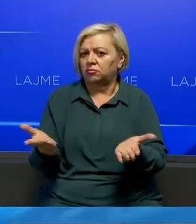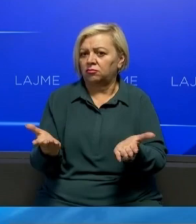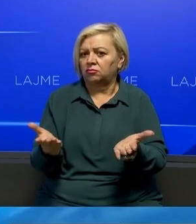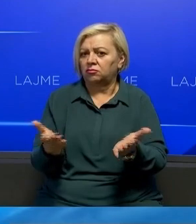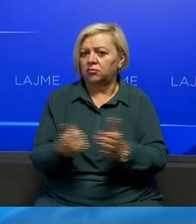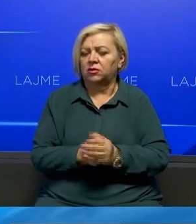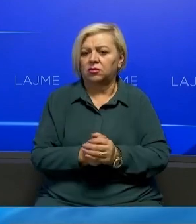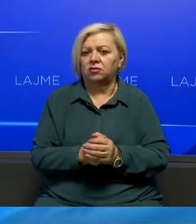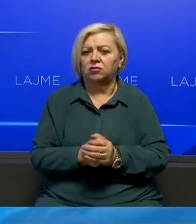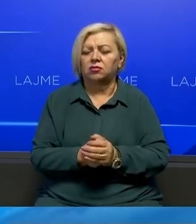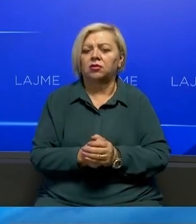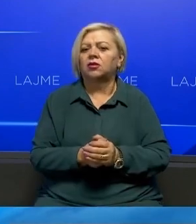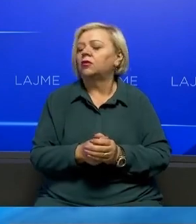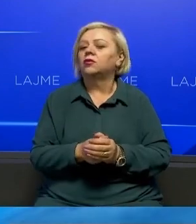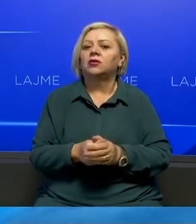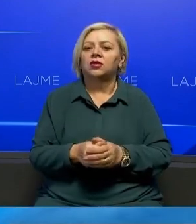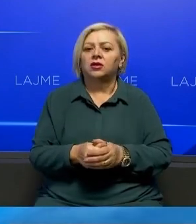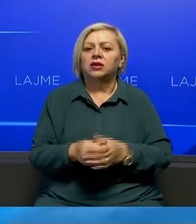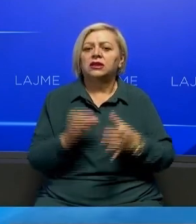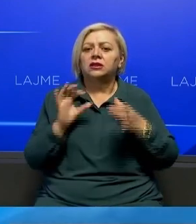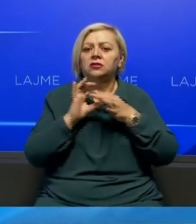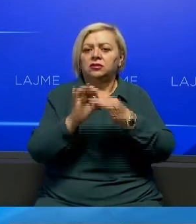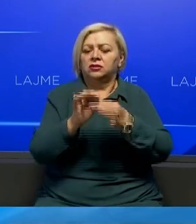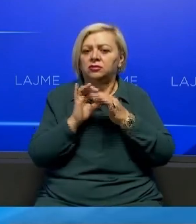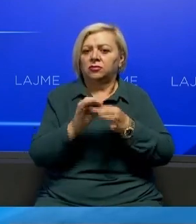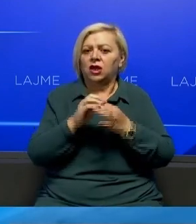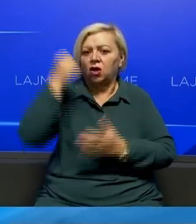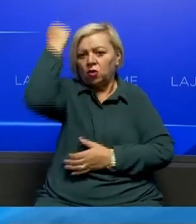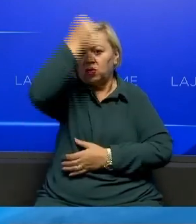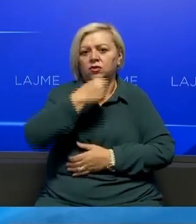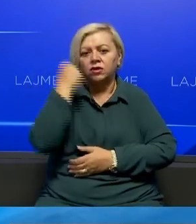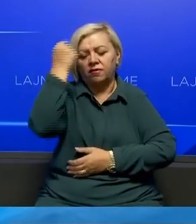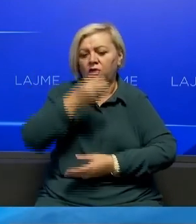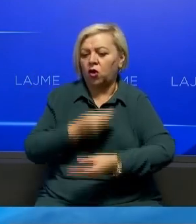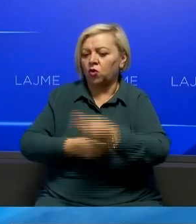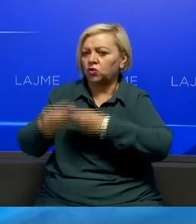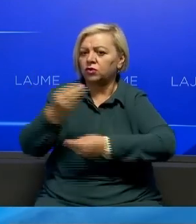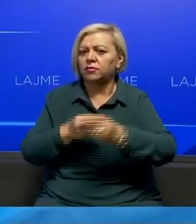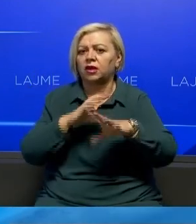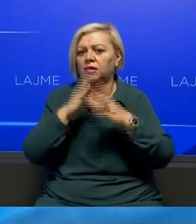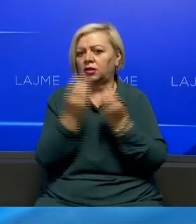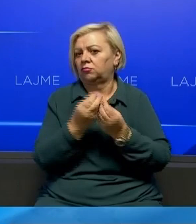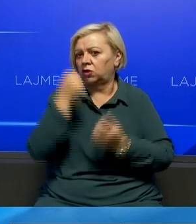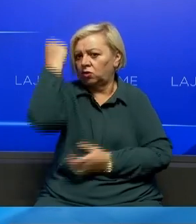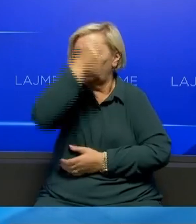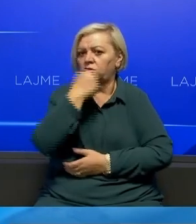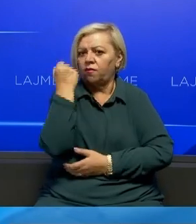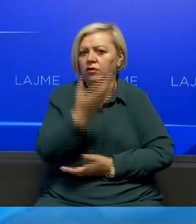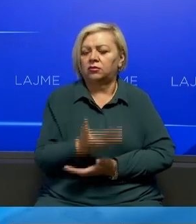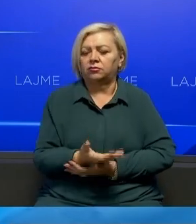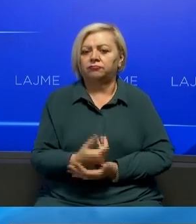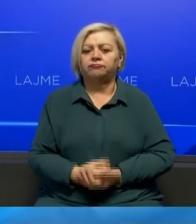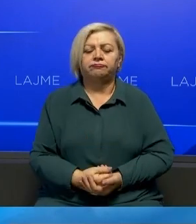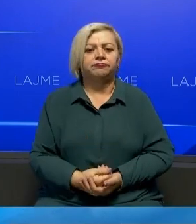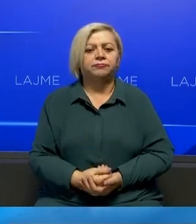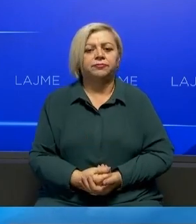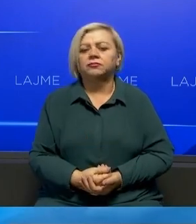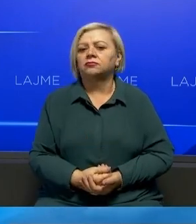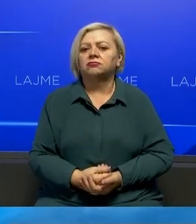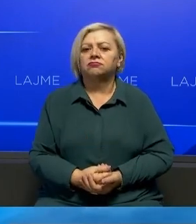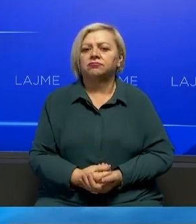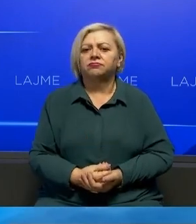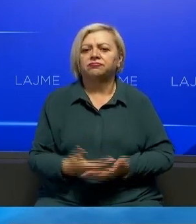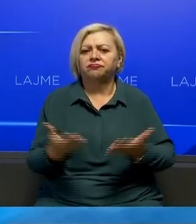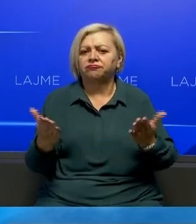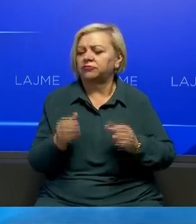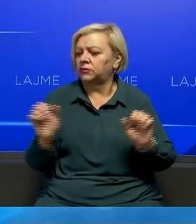Breznica është e lështë shpit nështë me Kosovën, edhe të gjitha pazarët, të gjitha është qimorët, të kjeta i kemë me Kosovën. Këndosh me kohë, me nëherë të më asa më